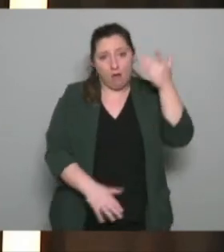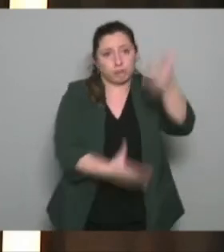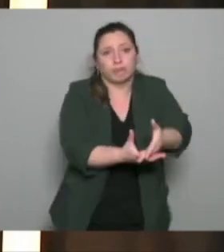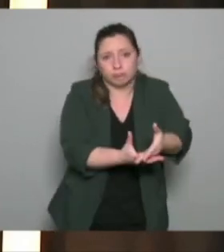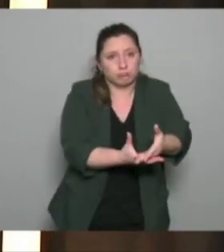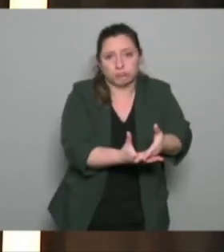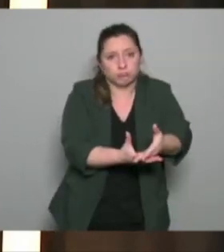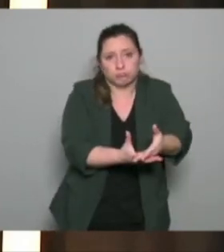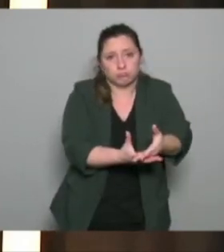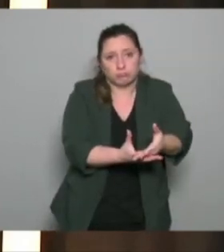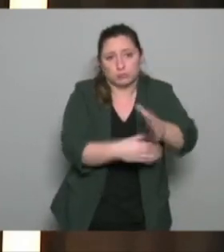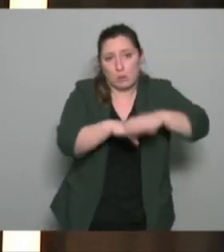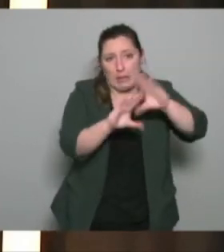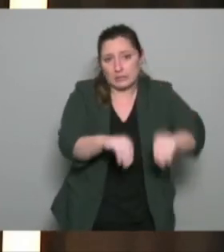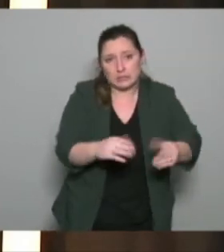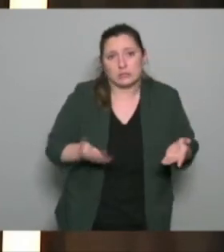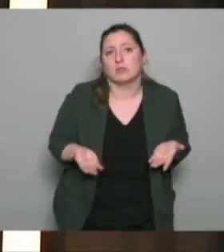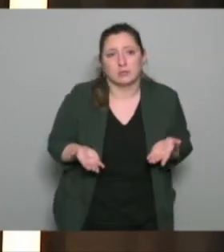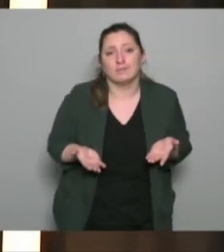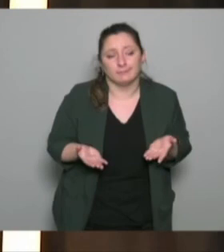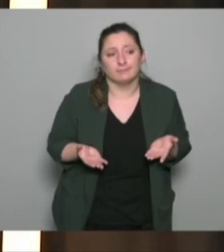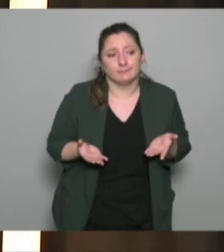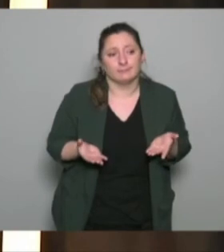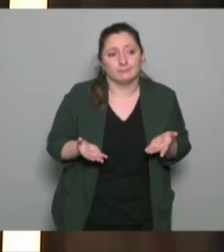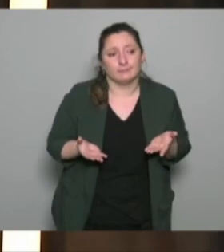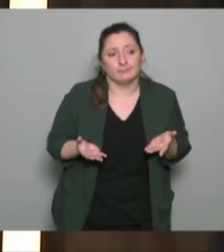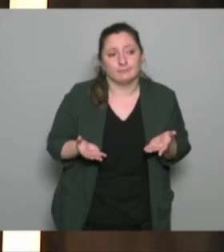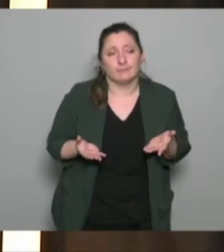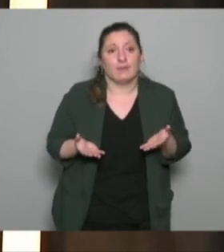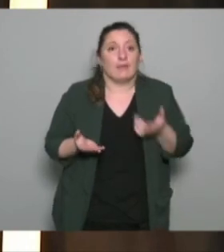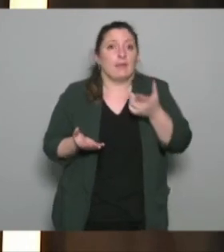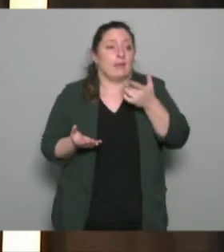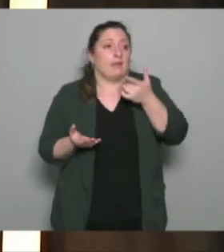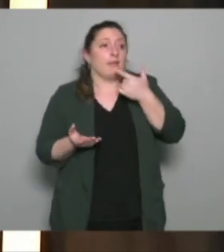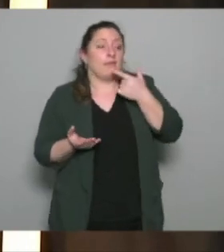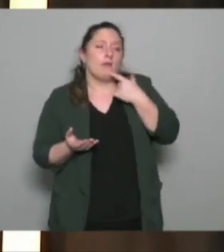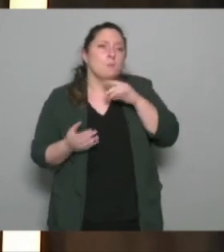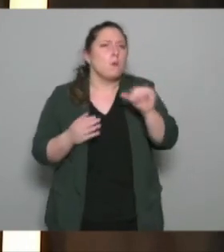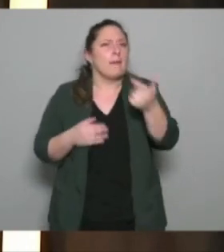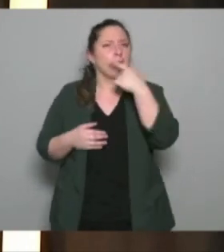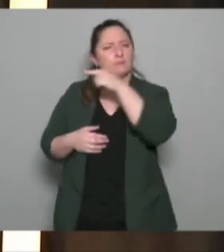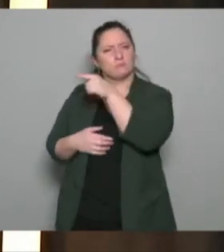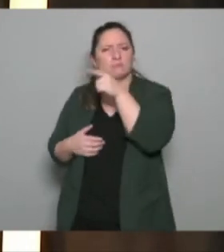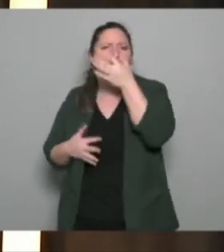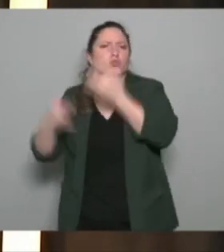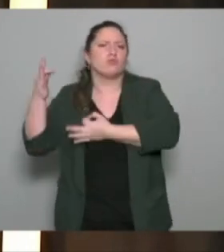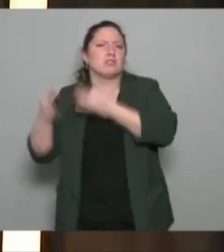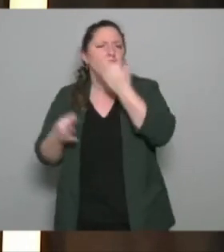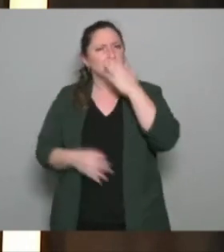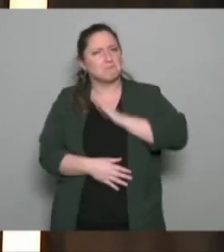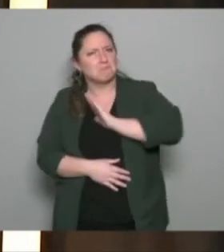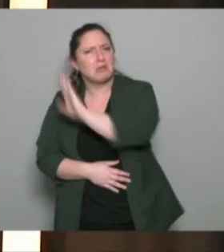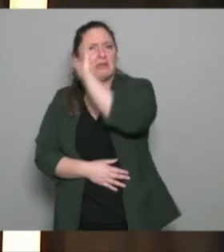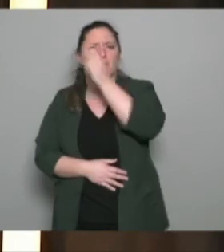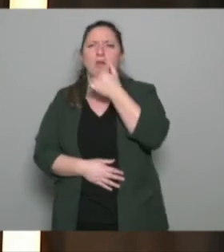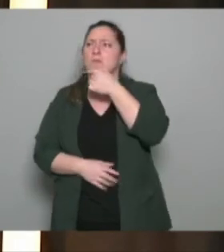la différence entre ces deux conceptions c'est que la première c'est donc une autorité qui dit que telle personne est autorisée à postuler